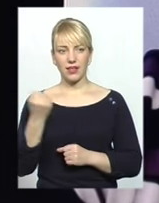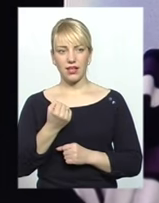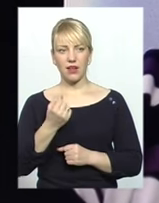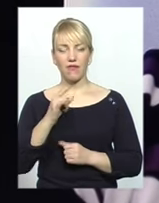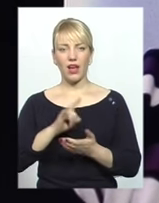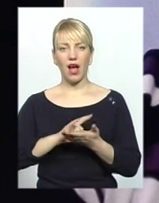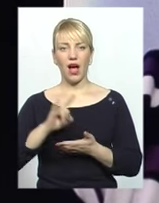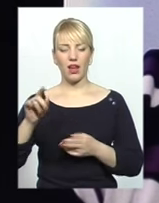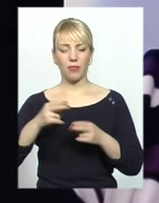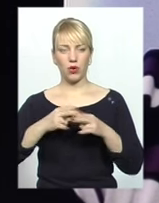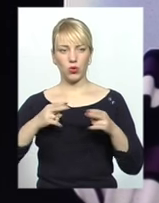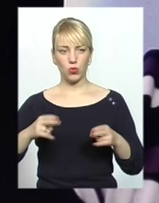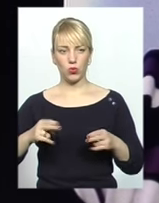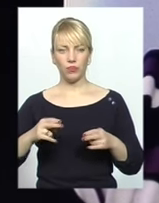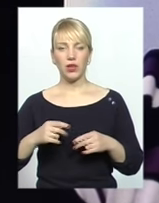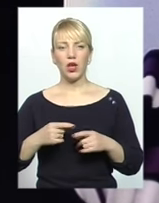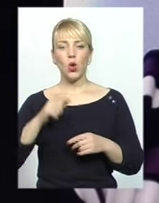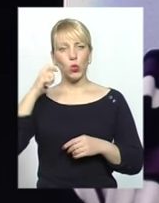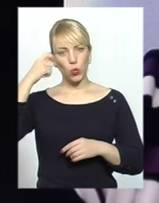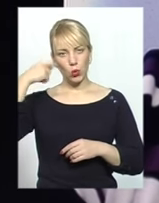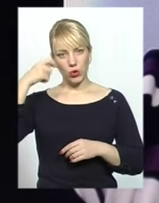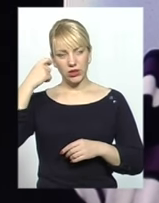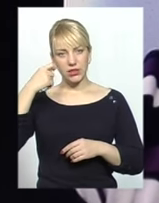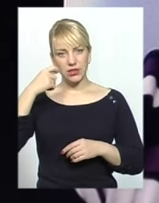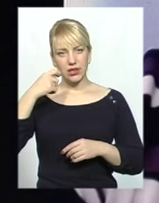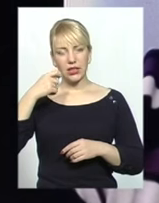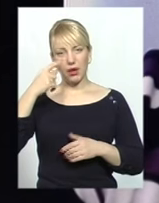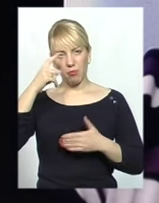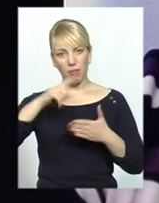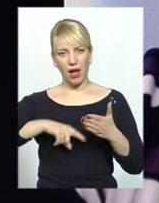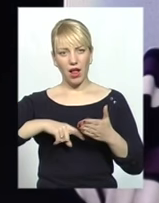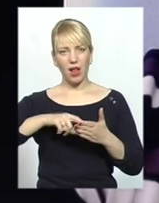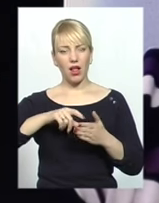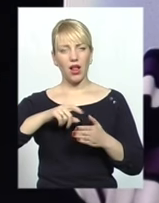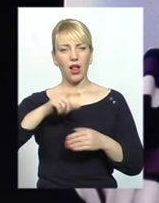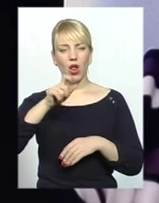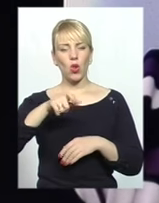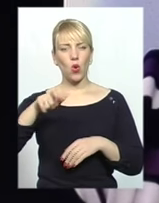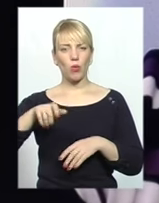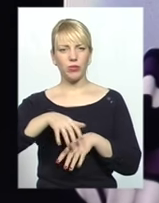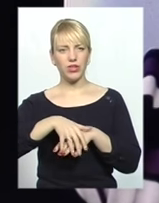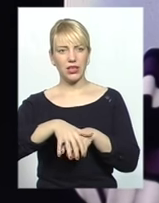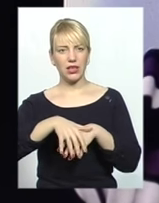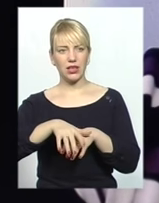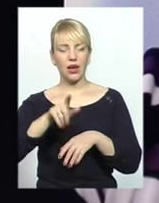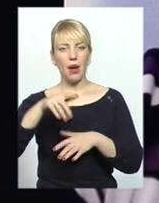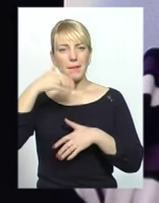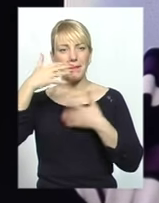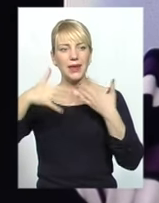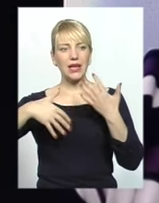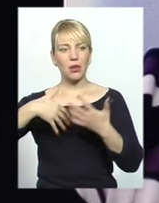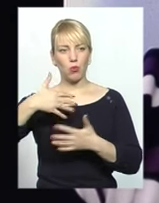-Гурион. Турецькі паломники, вони перепутали